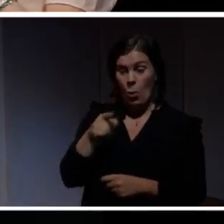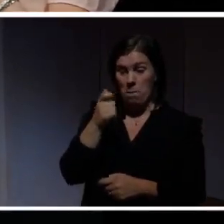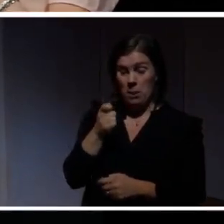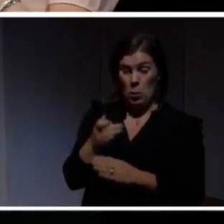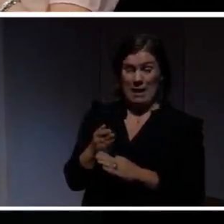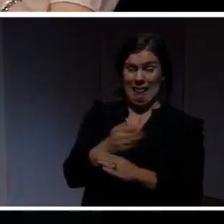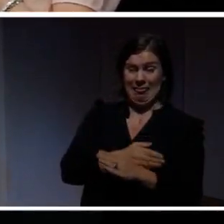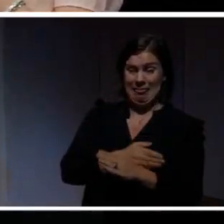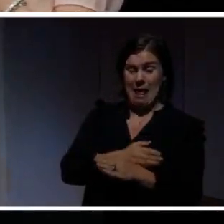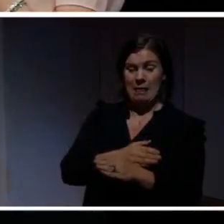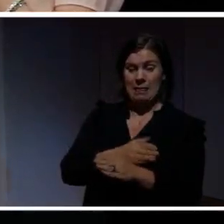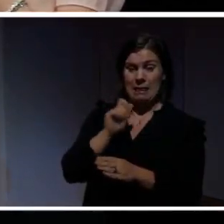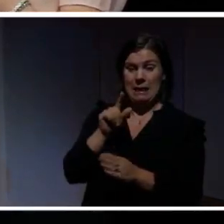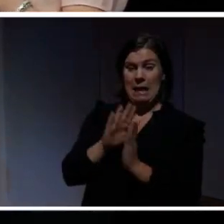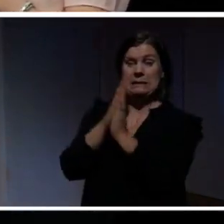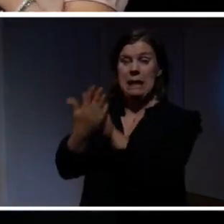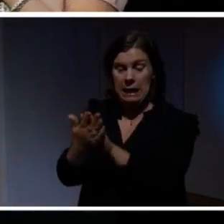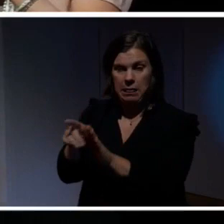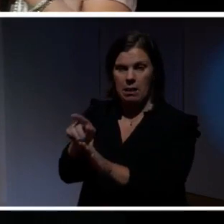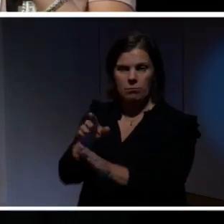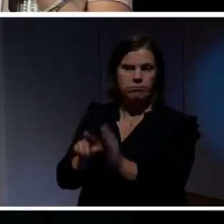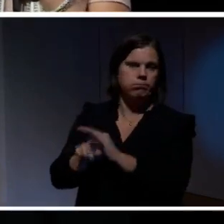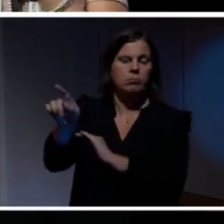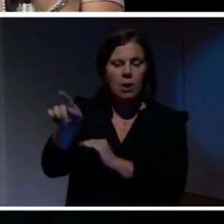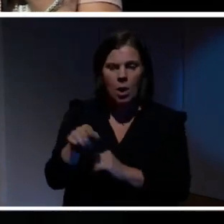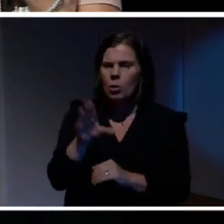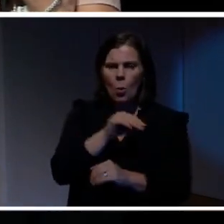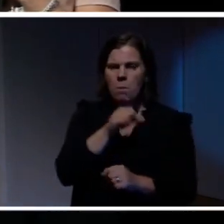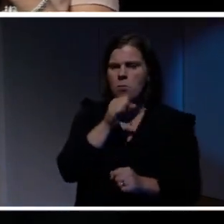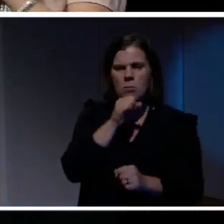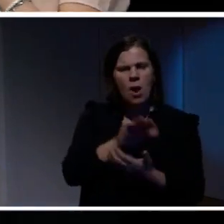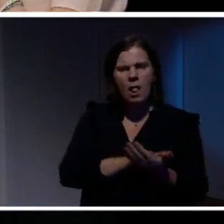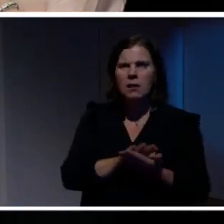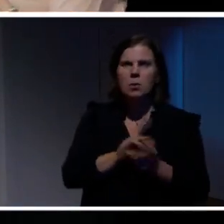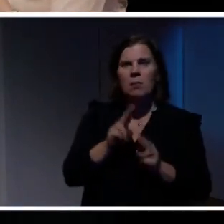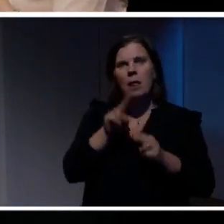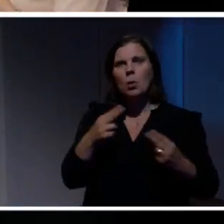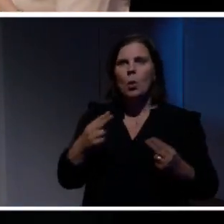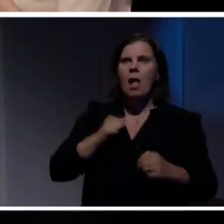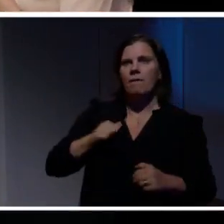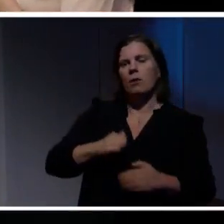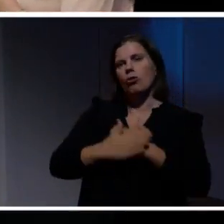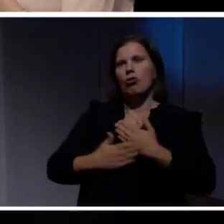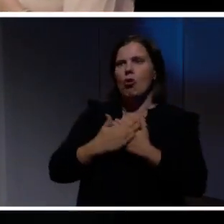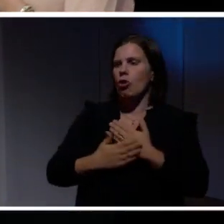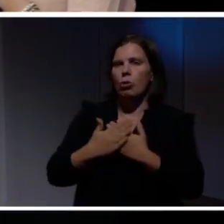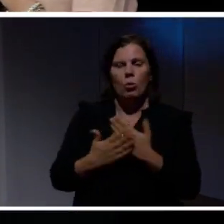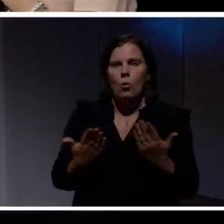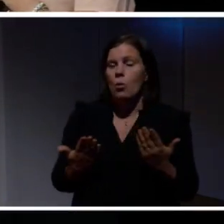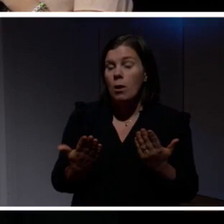innan digitaliseringen tog fart på allvar. för henne har det aldrig varit naturligt att komma igång och använda en dator till exempel.